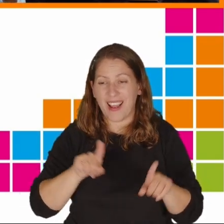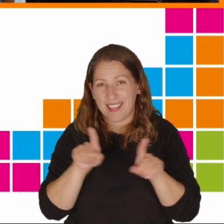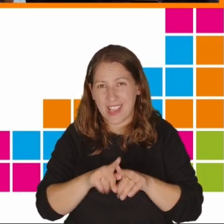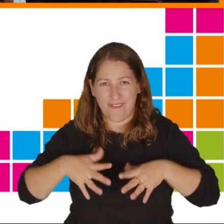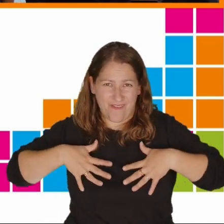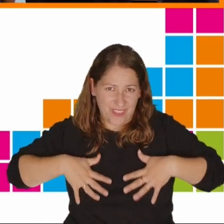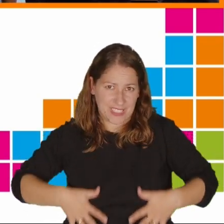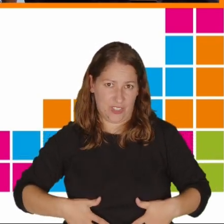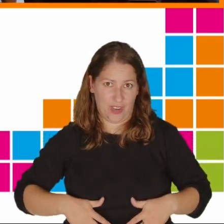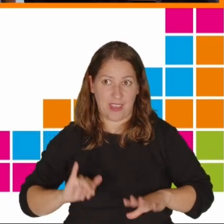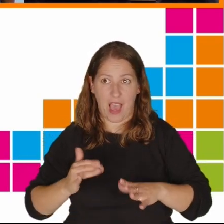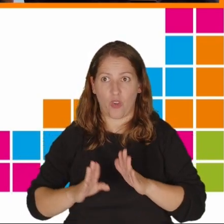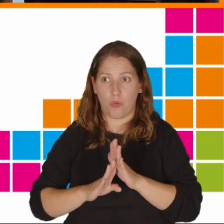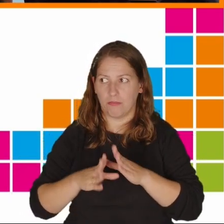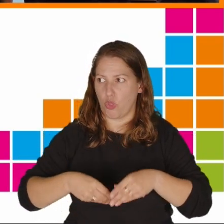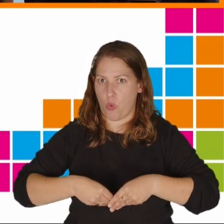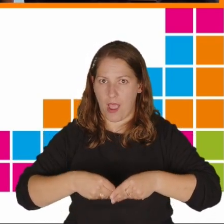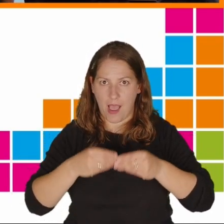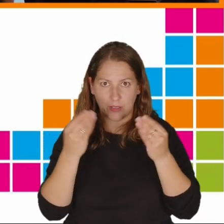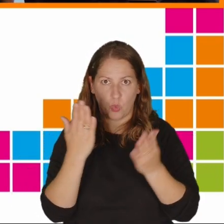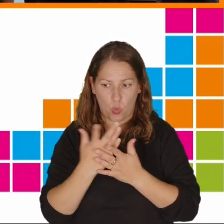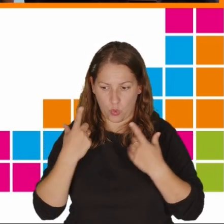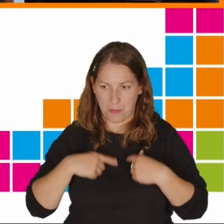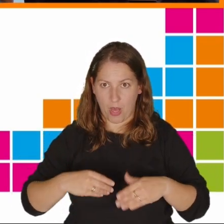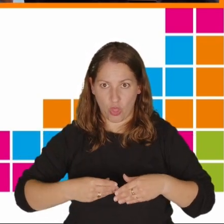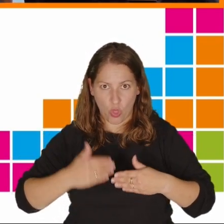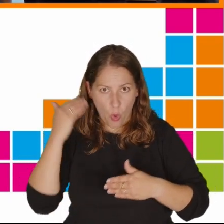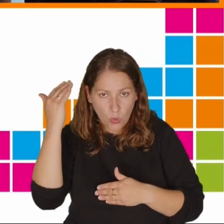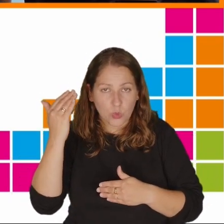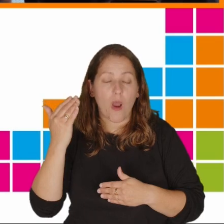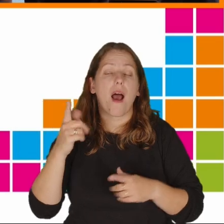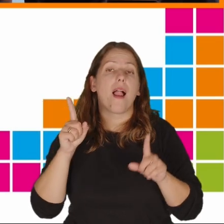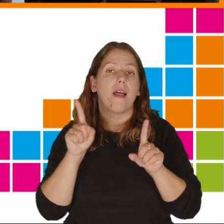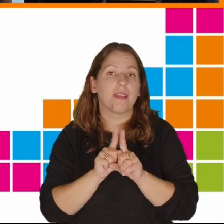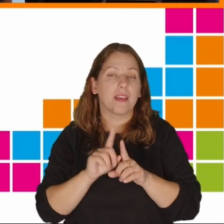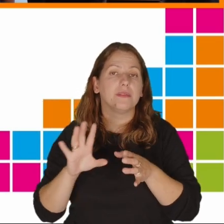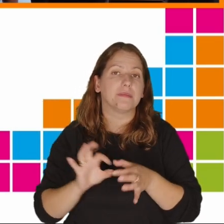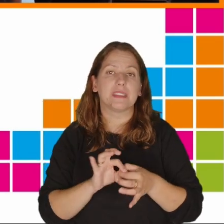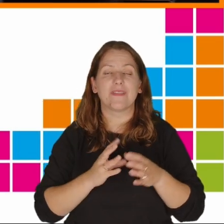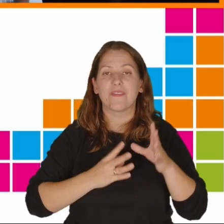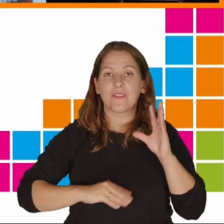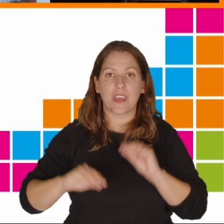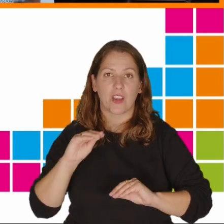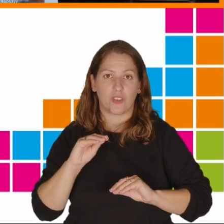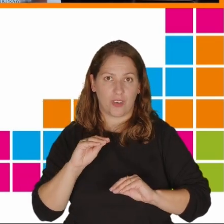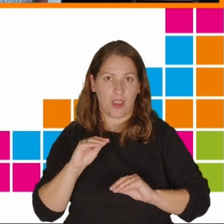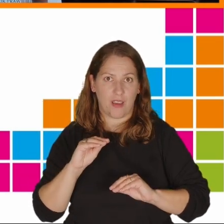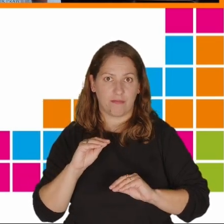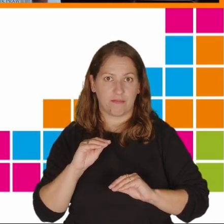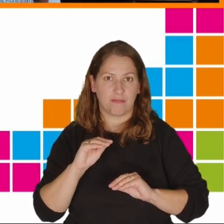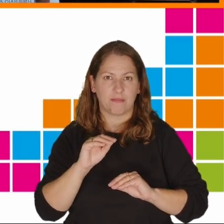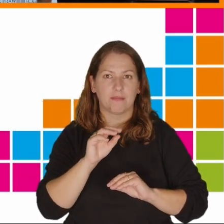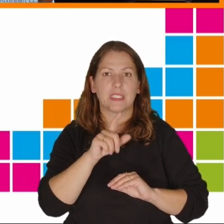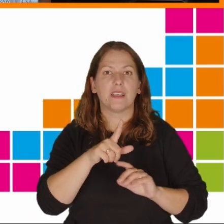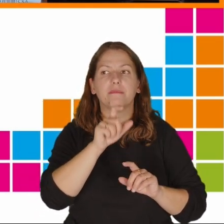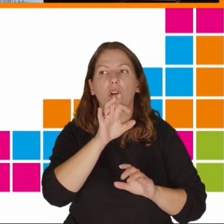kiedy dorastasz i kiedy jesteś już osobą dorosłą, ale także jest związane z większym odsetkiem